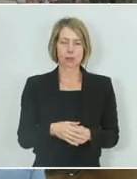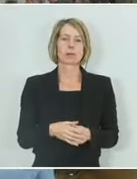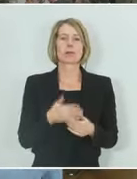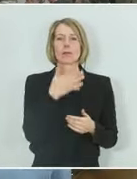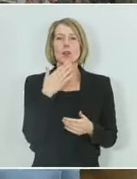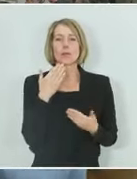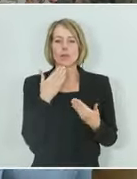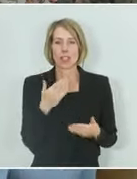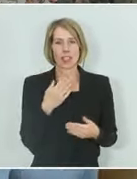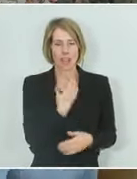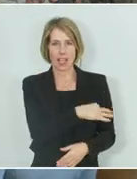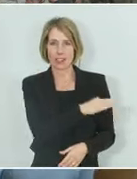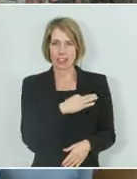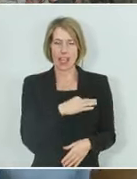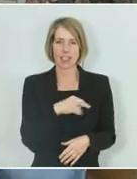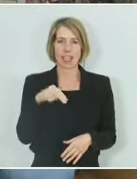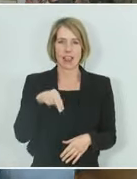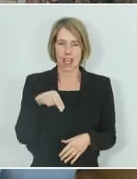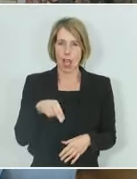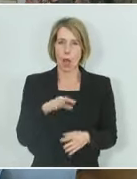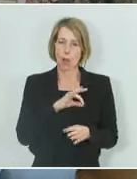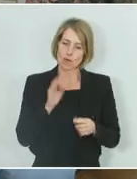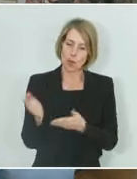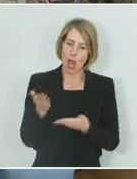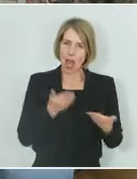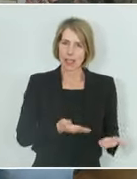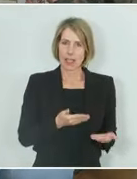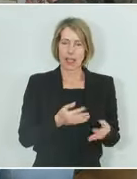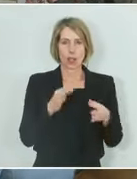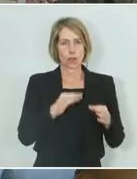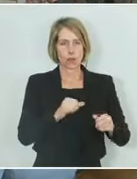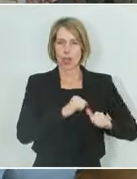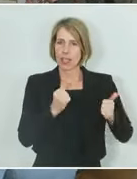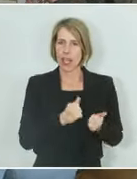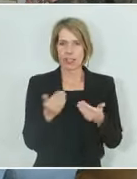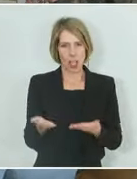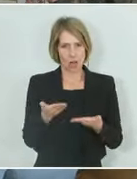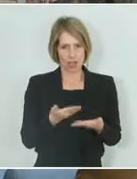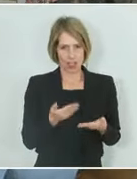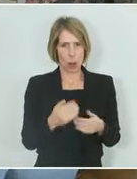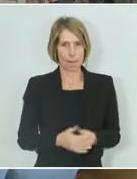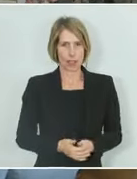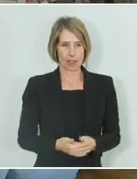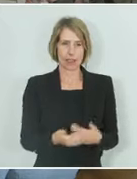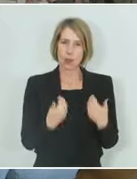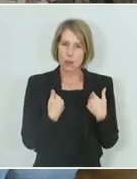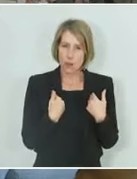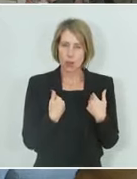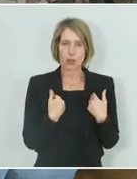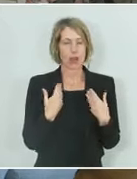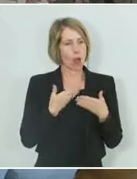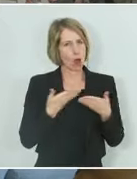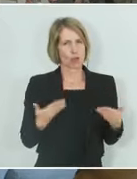Kanzler Nehammer, für die Einladung und für Ihr herzliches Willkommen. Es ist eine große Ehre und Freude,